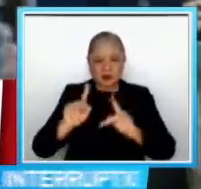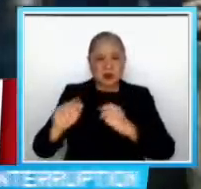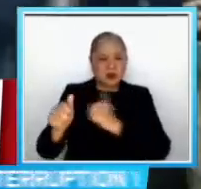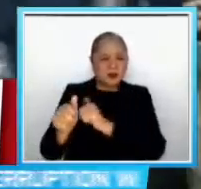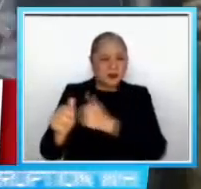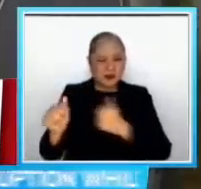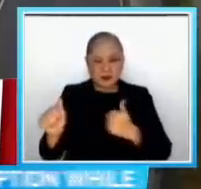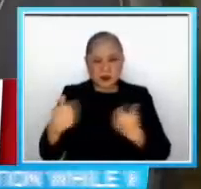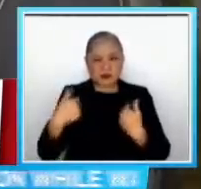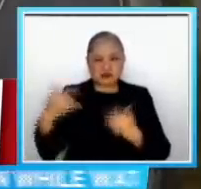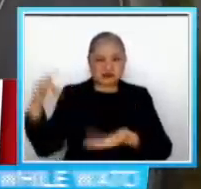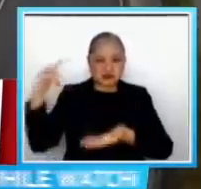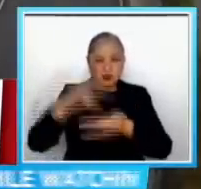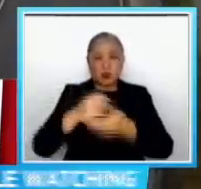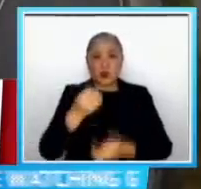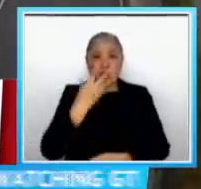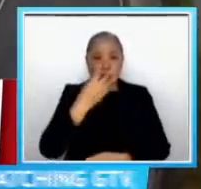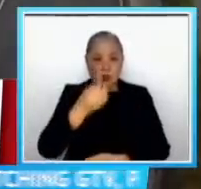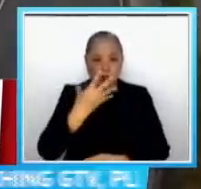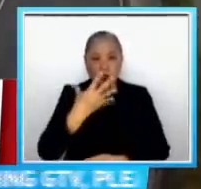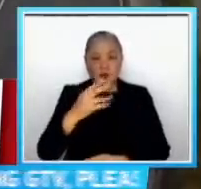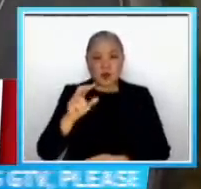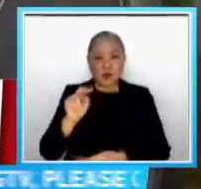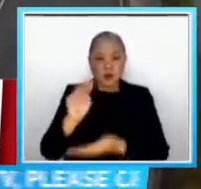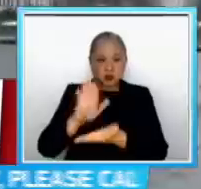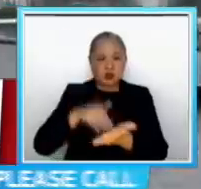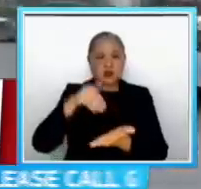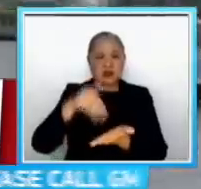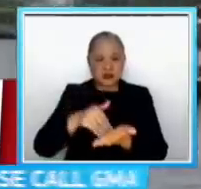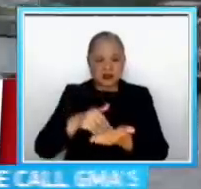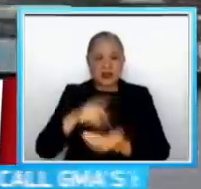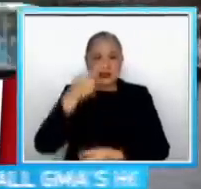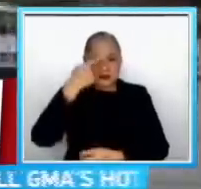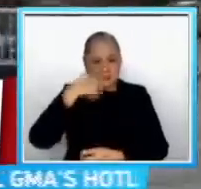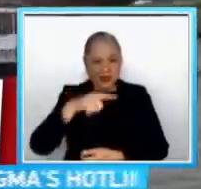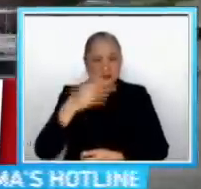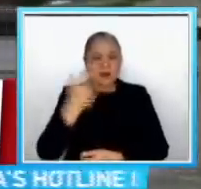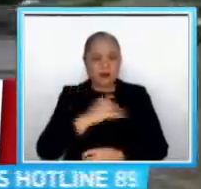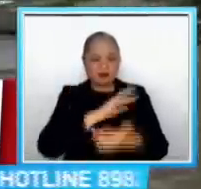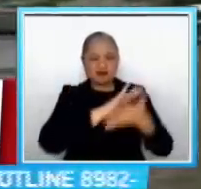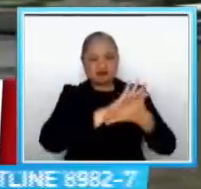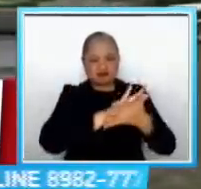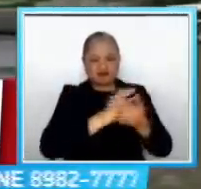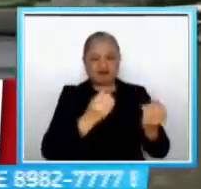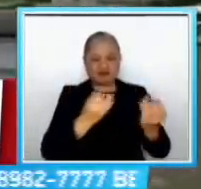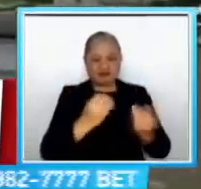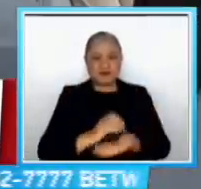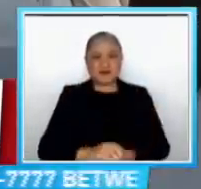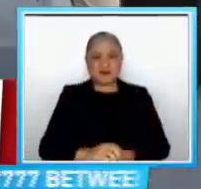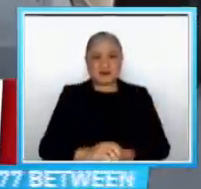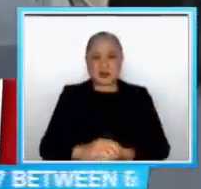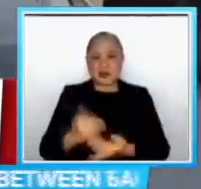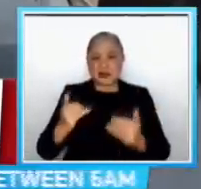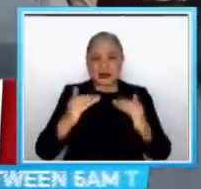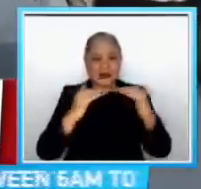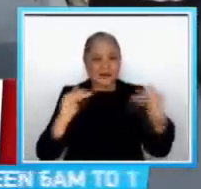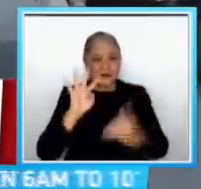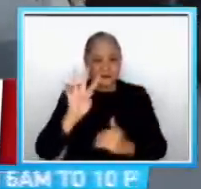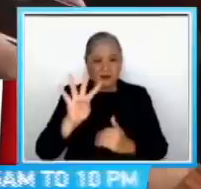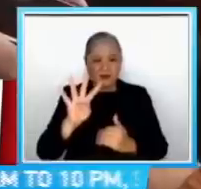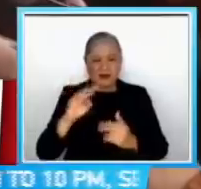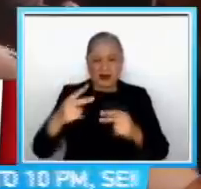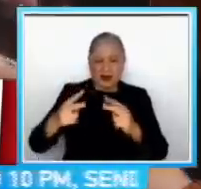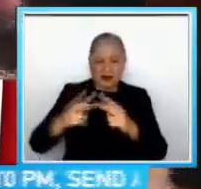pagbiyahe sa Hong Kong, New Zealand at Thailand dahil sa banta ng COVID Naka Level 4 o very high na travel restriction